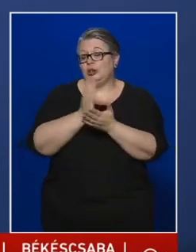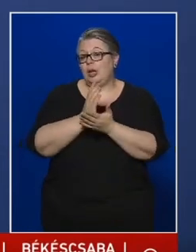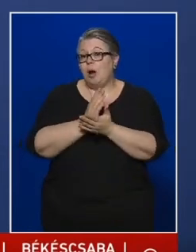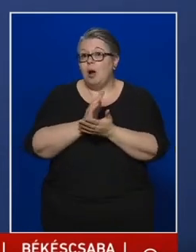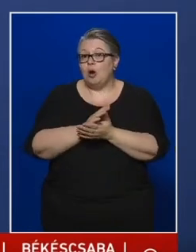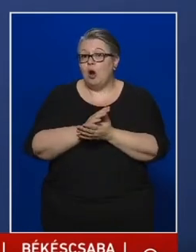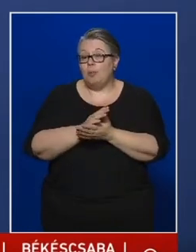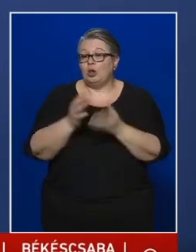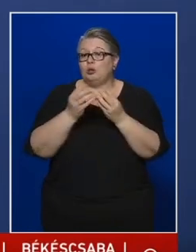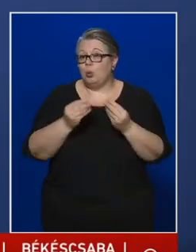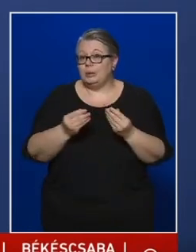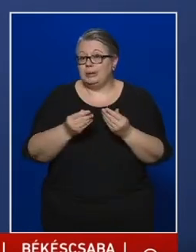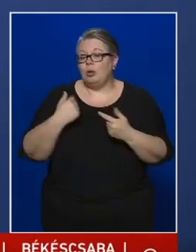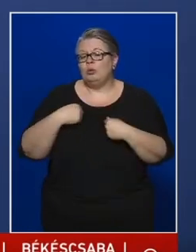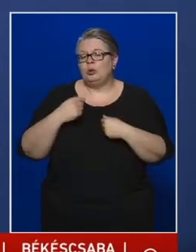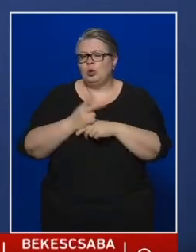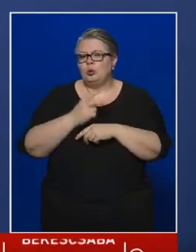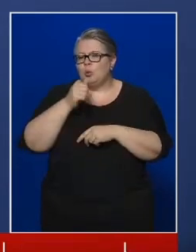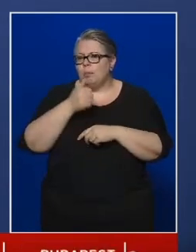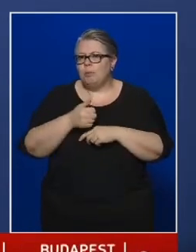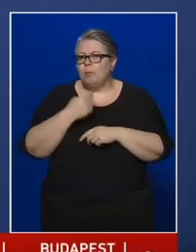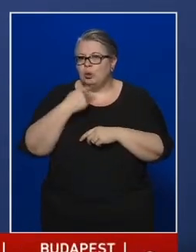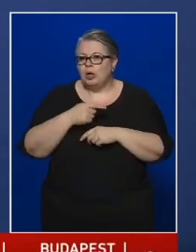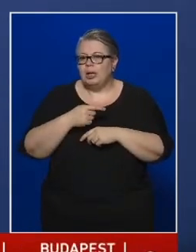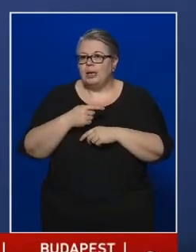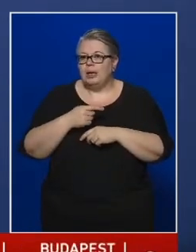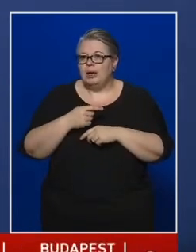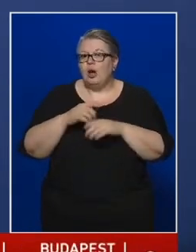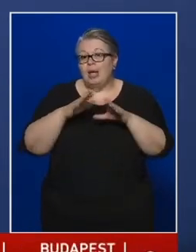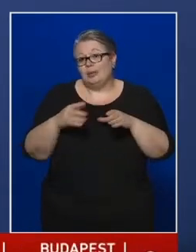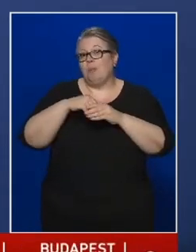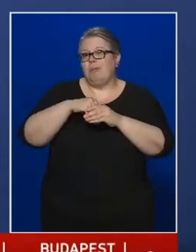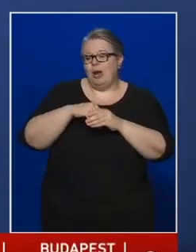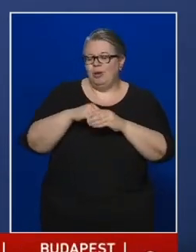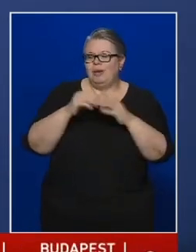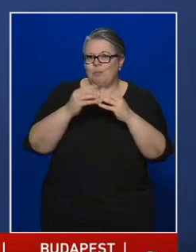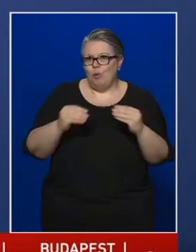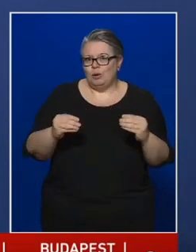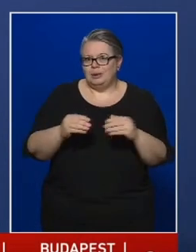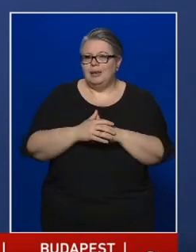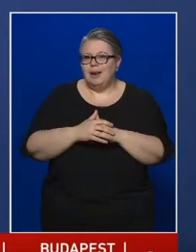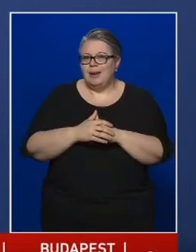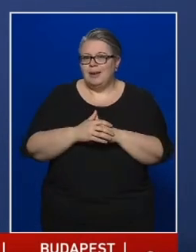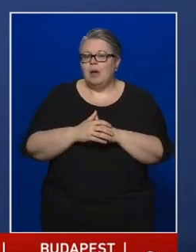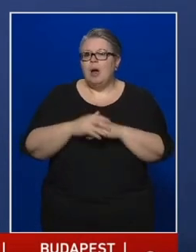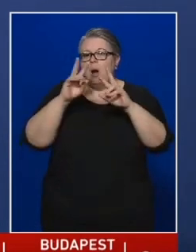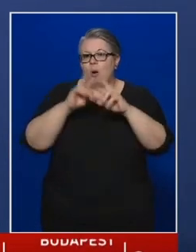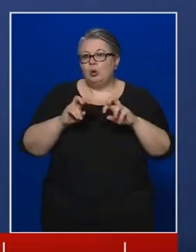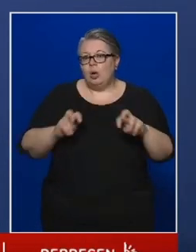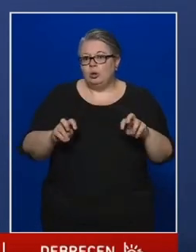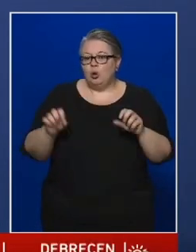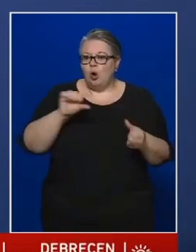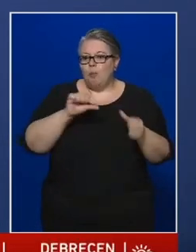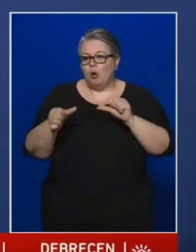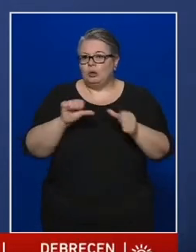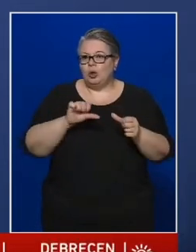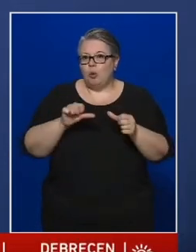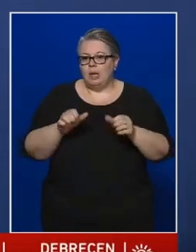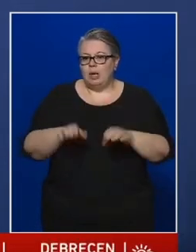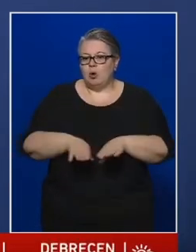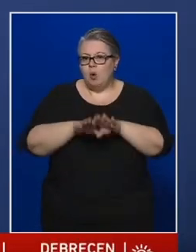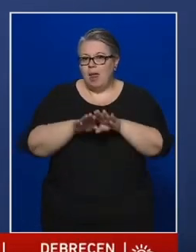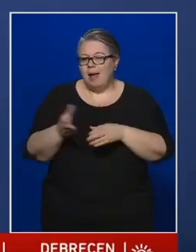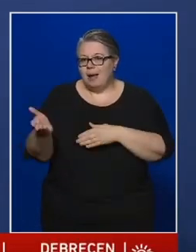alkalmas módszer, amit mi úgy mondunk, hogy in-house módszer, tehát a kutató laboratóriumi